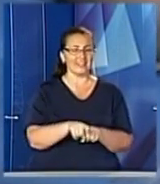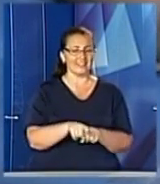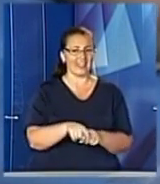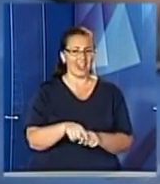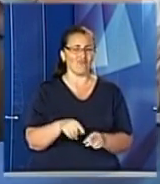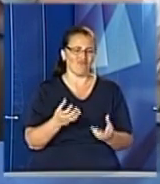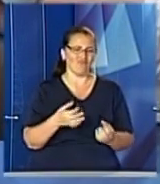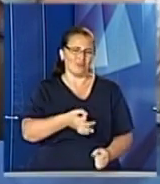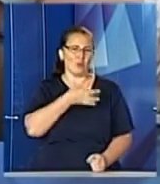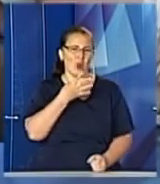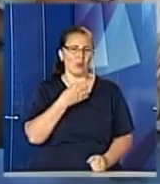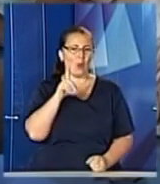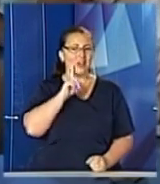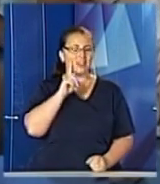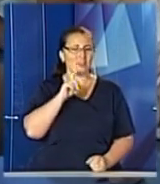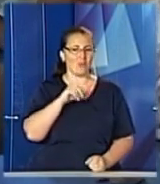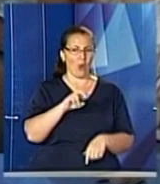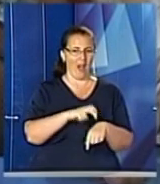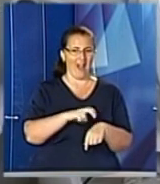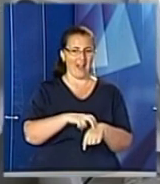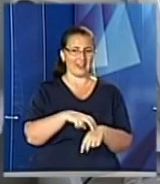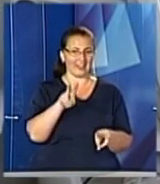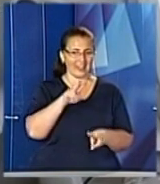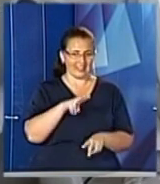спокійно лежить, поки лікар дивиться на її серденько.